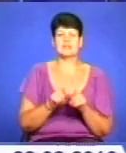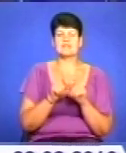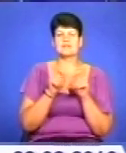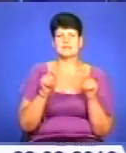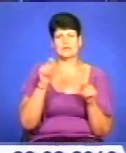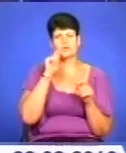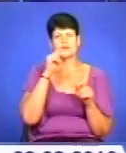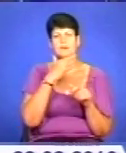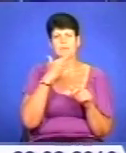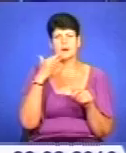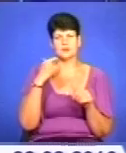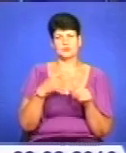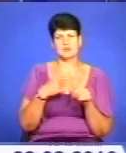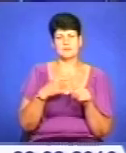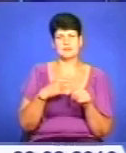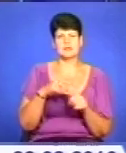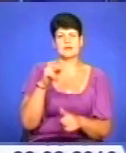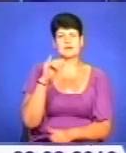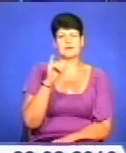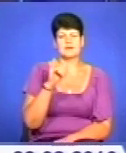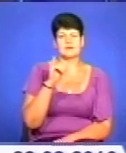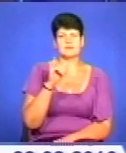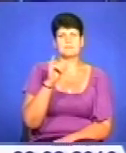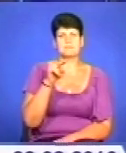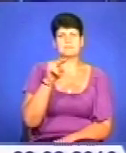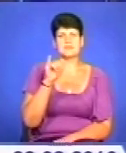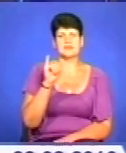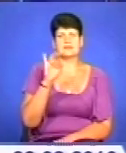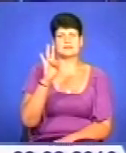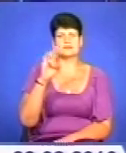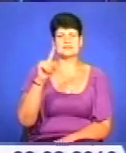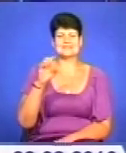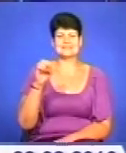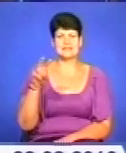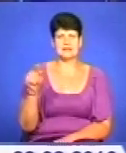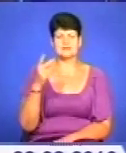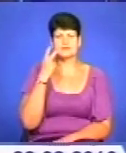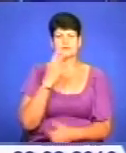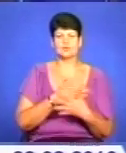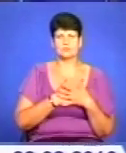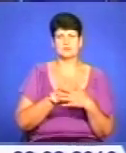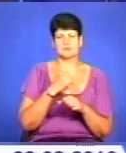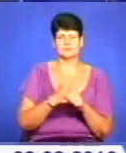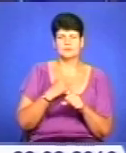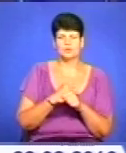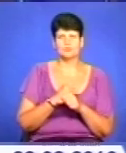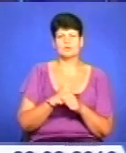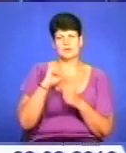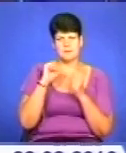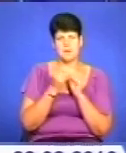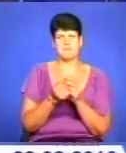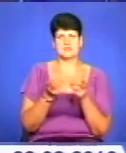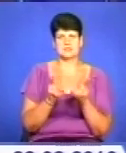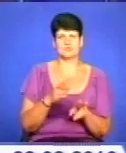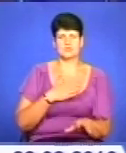світові багато імен, серед яких Йоанн Пінзель. Пані Віра завжди була віддана у своїй професії та улюбленій справі, тож пам'ять про неї залишиться